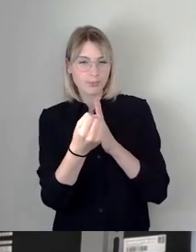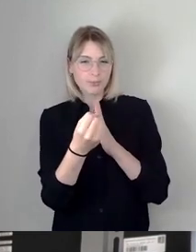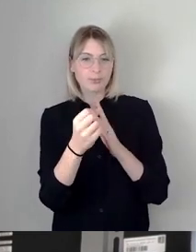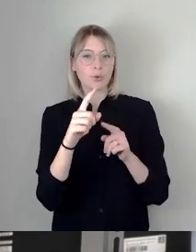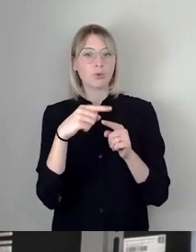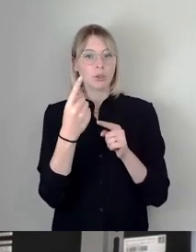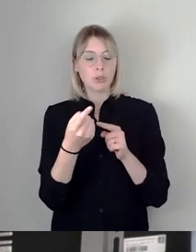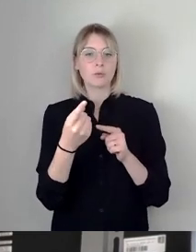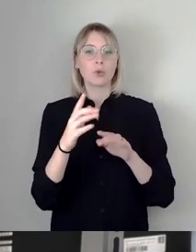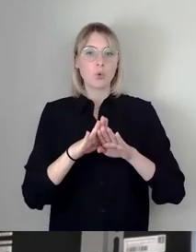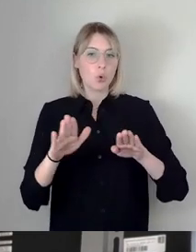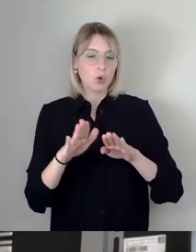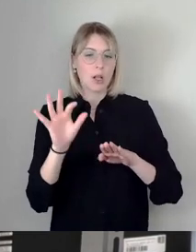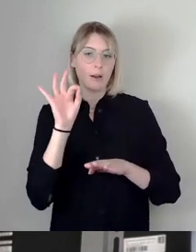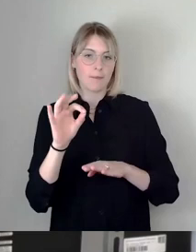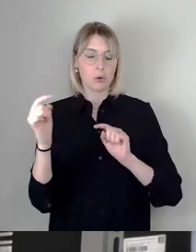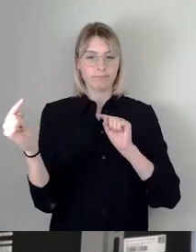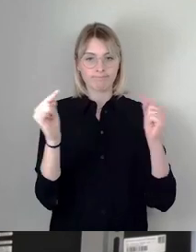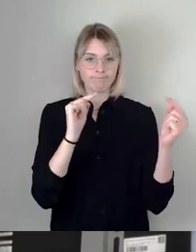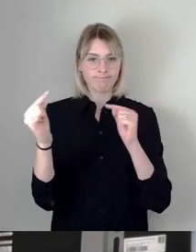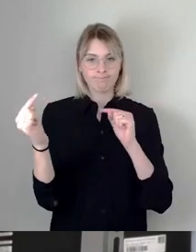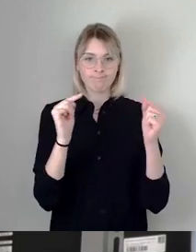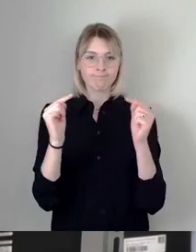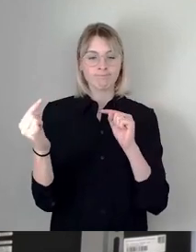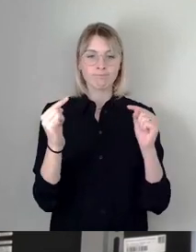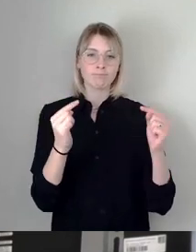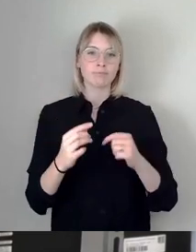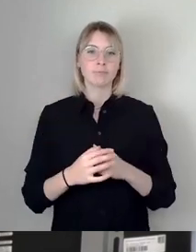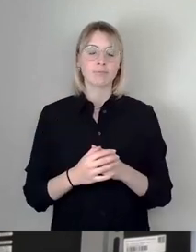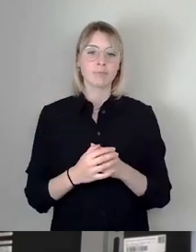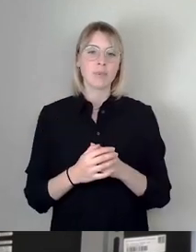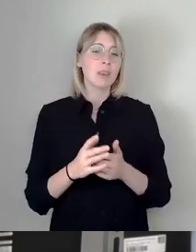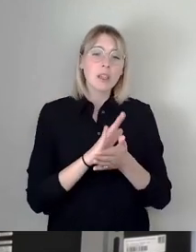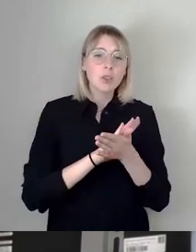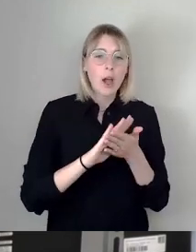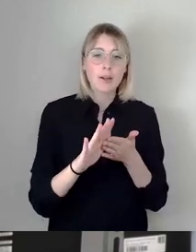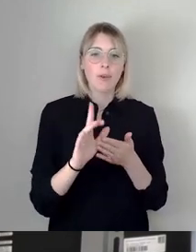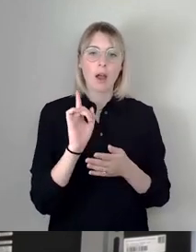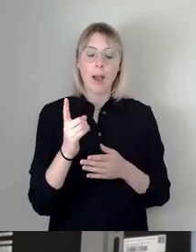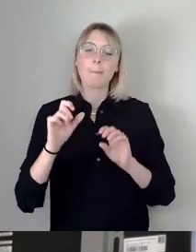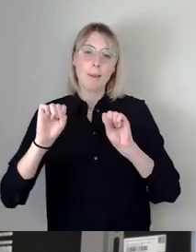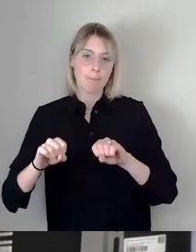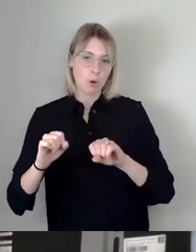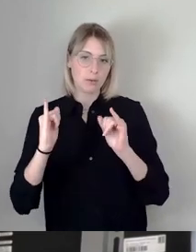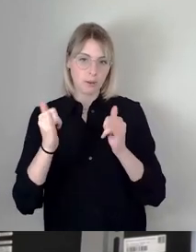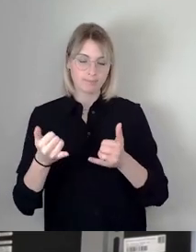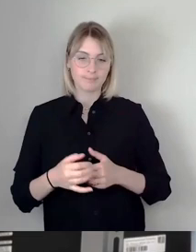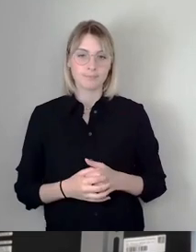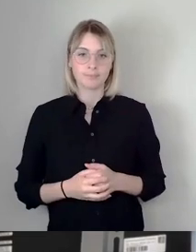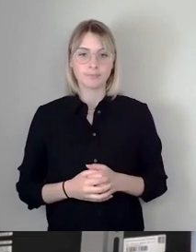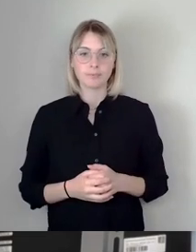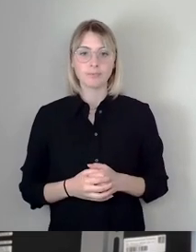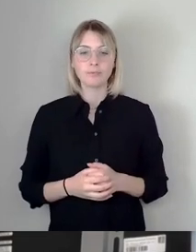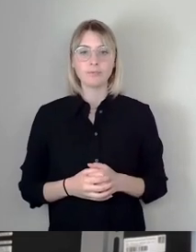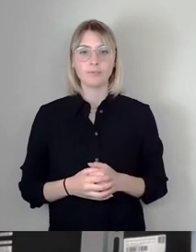konstruktiven Dialog nutzen. Das wird für alle sicherlich nicht einfach, aber möglich ist es. Und gestatten Sie mir an dieser Stelle einen